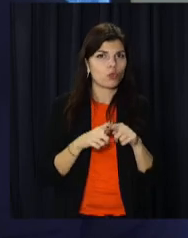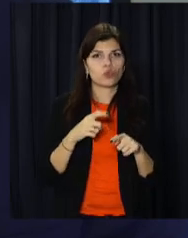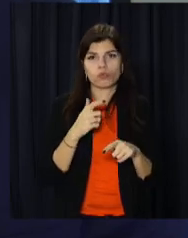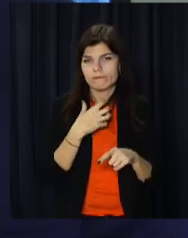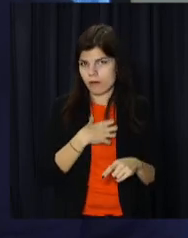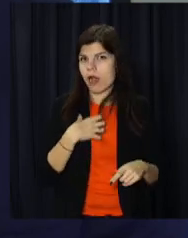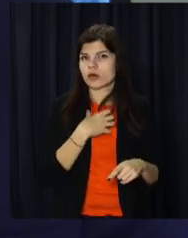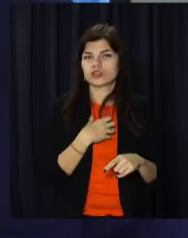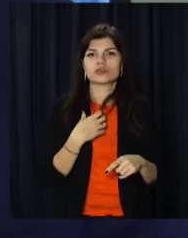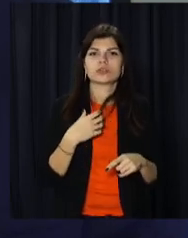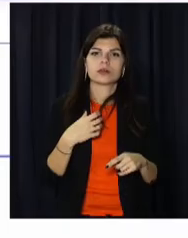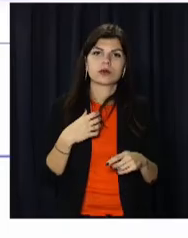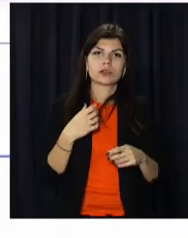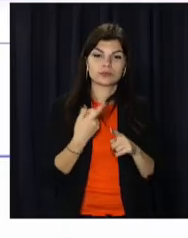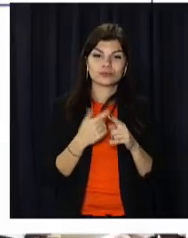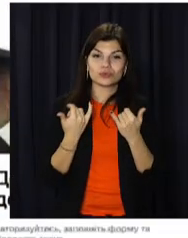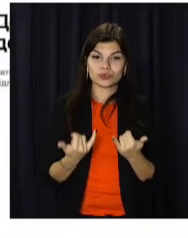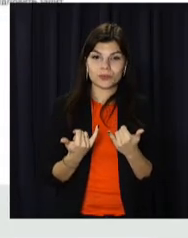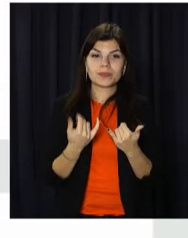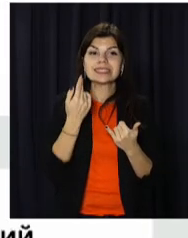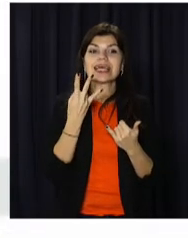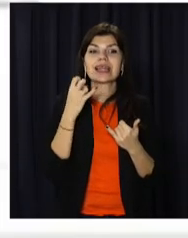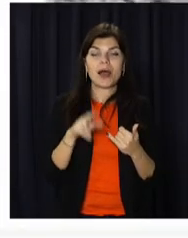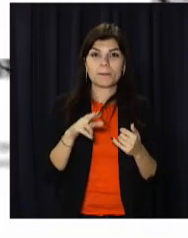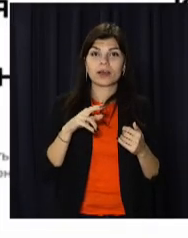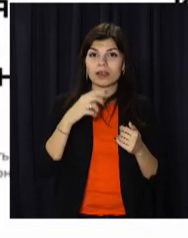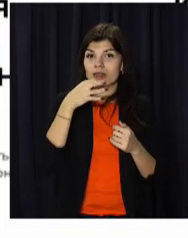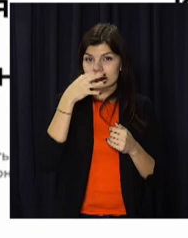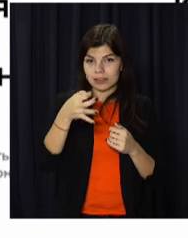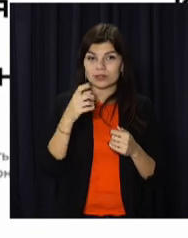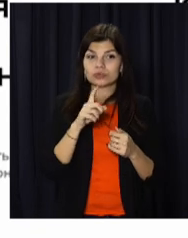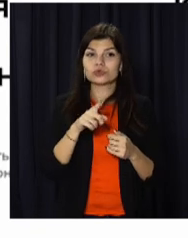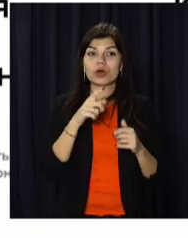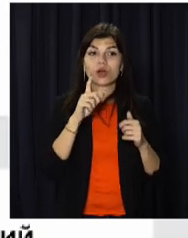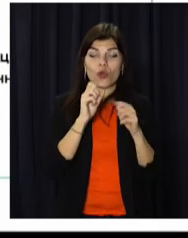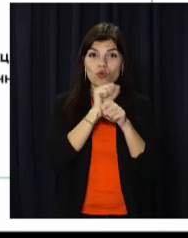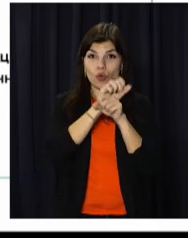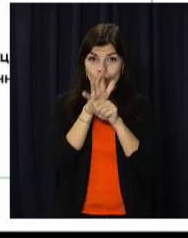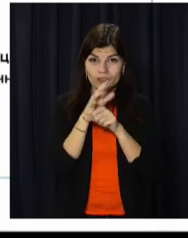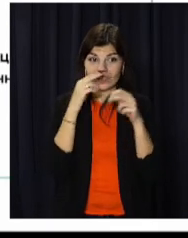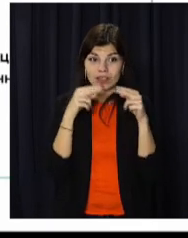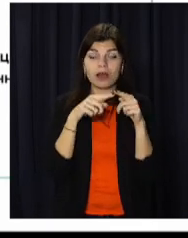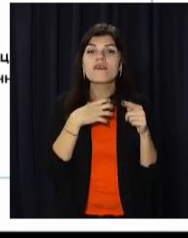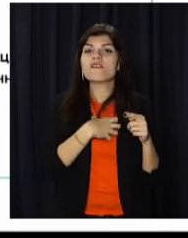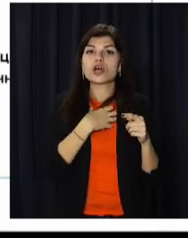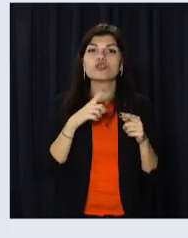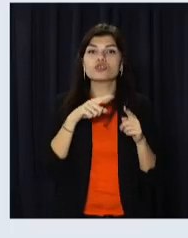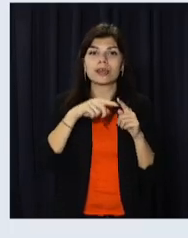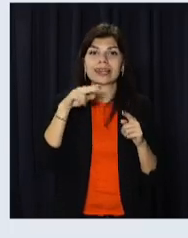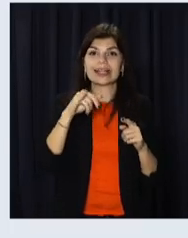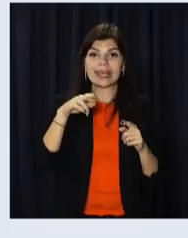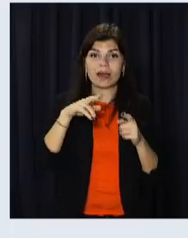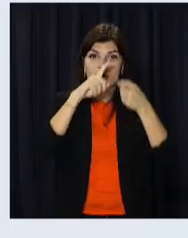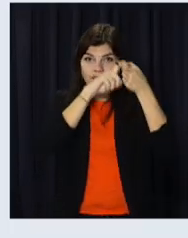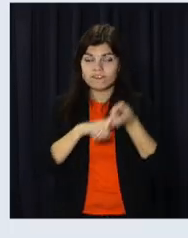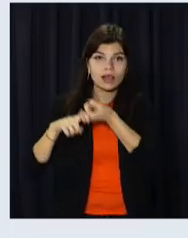важлива складова. У ЦНАП Кам'янського нагадують, щоб згенерувати ковід-сертифікат, необхідно авторизуватись на порталі